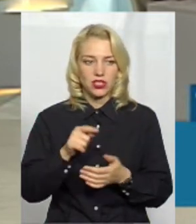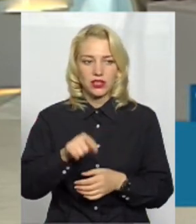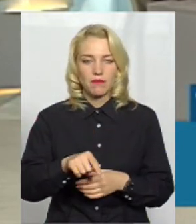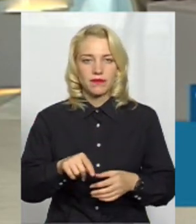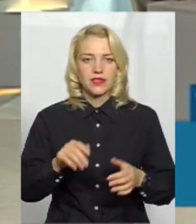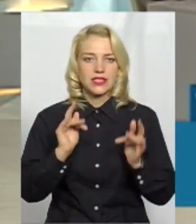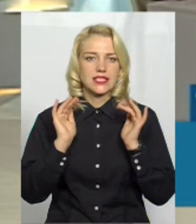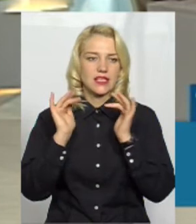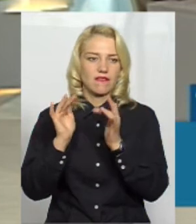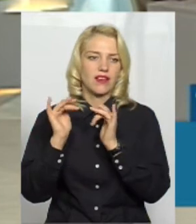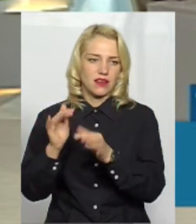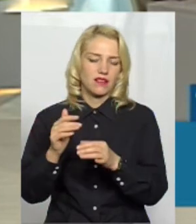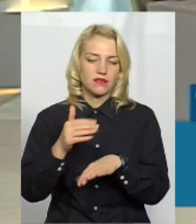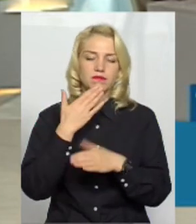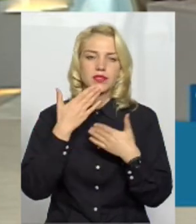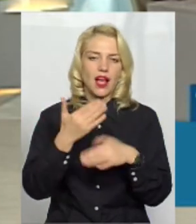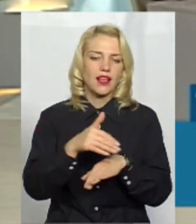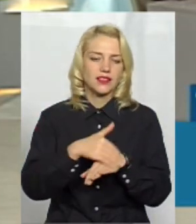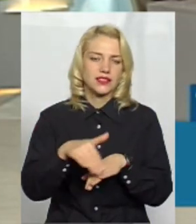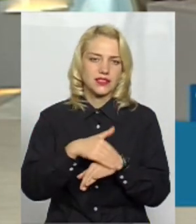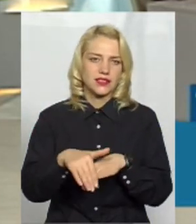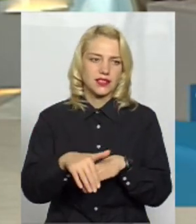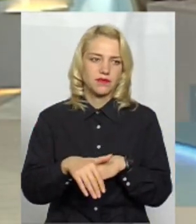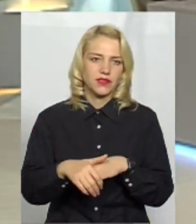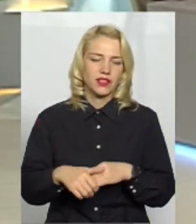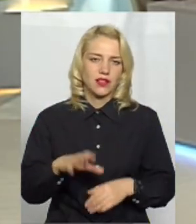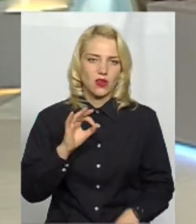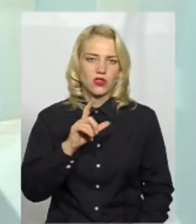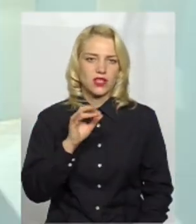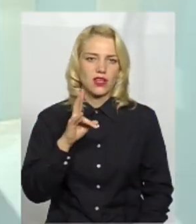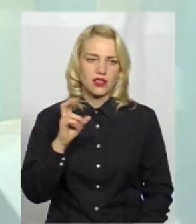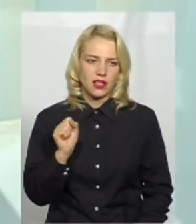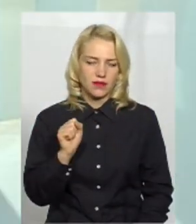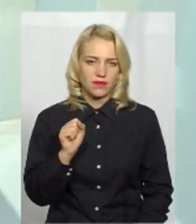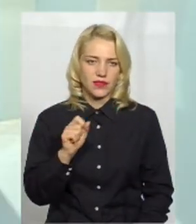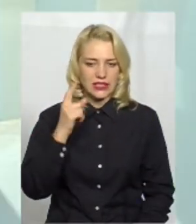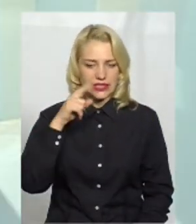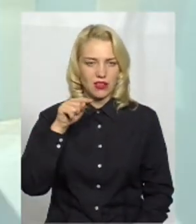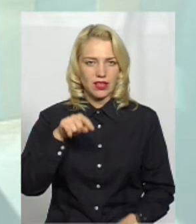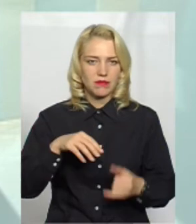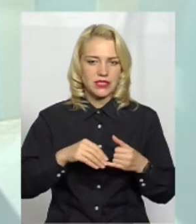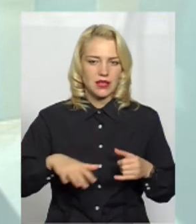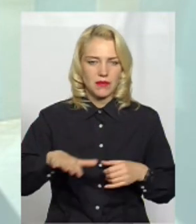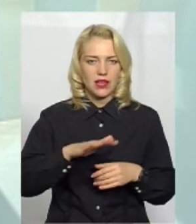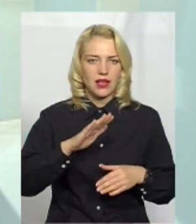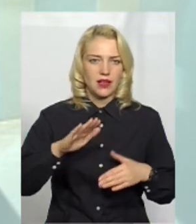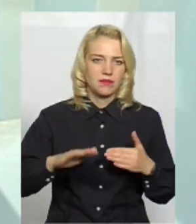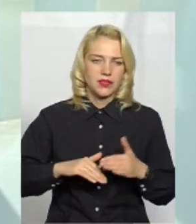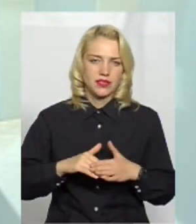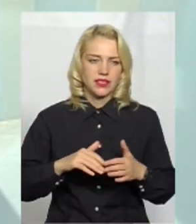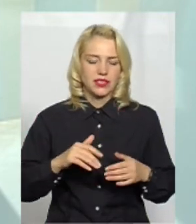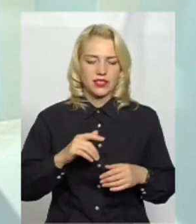сквер. Це яка, я Чесіках, адреса? Не записала собі адресу. Знаю, що там земля, те, що відведена для